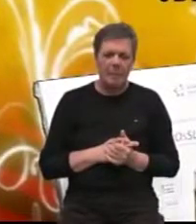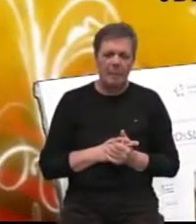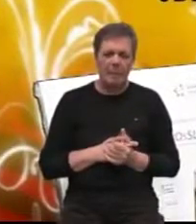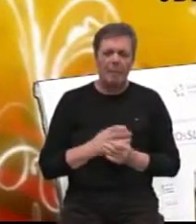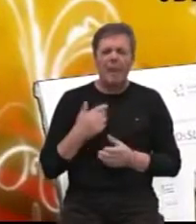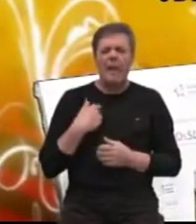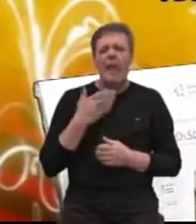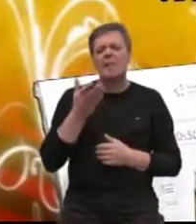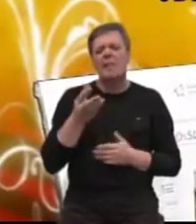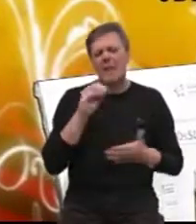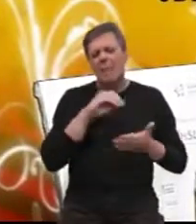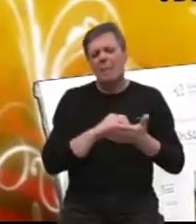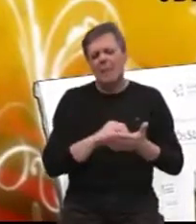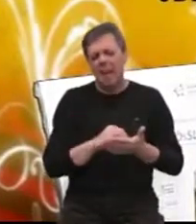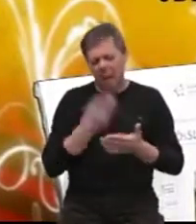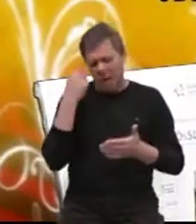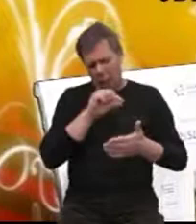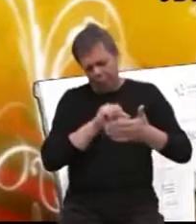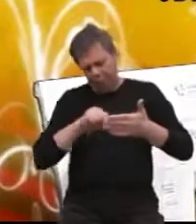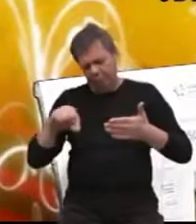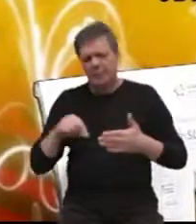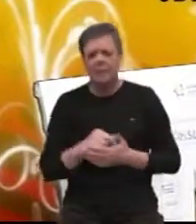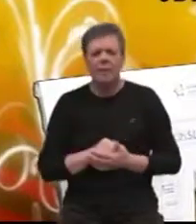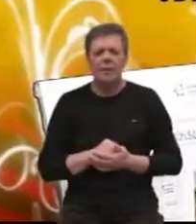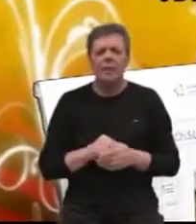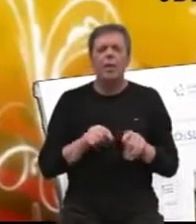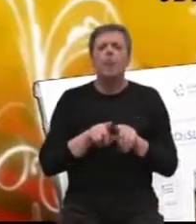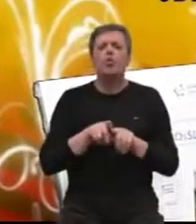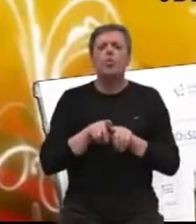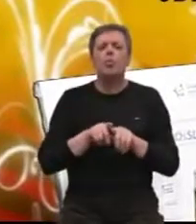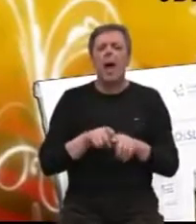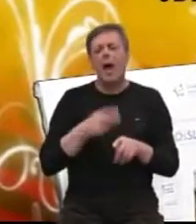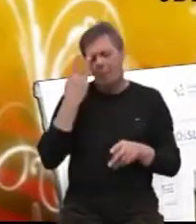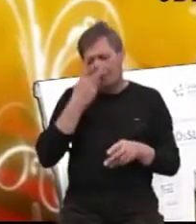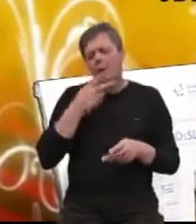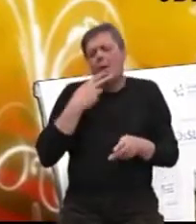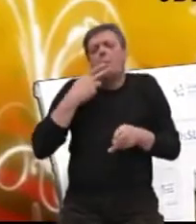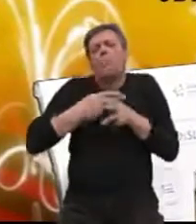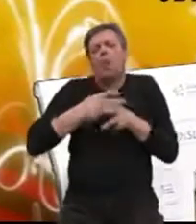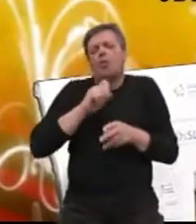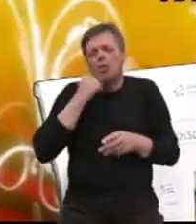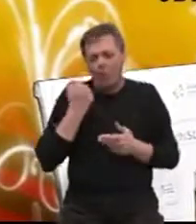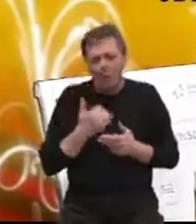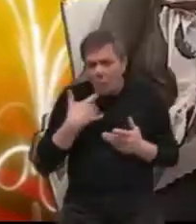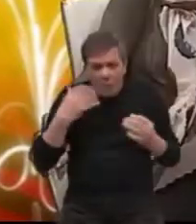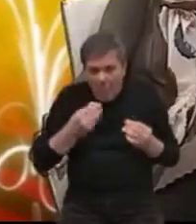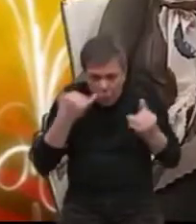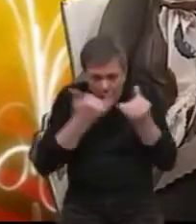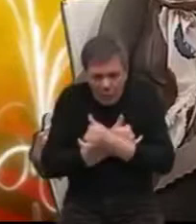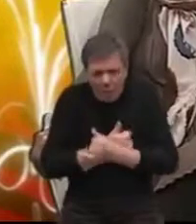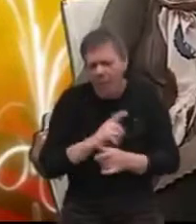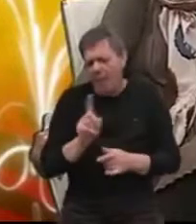Ja sam vas napisala u podpisu supruga oboljalog. Možda griješi, možda sam krivo čula.